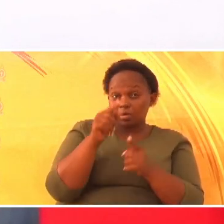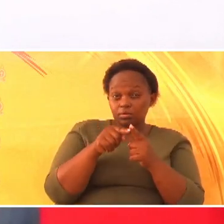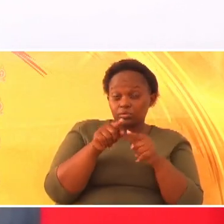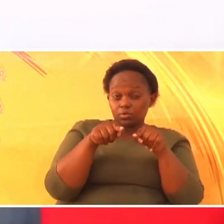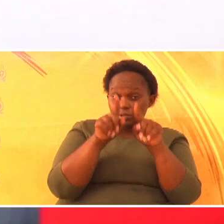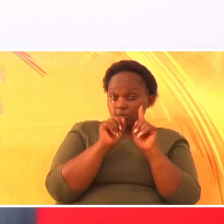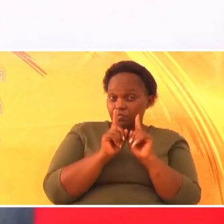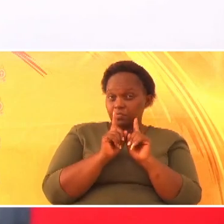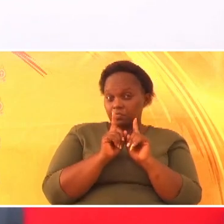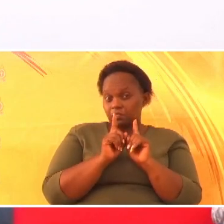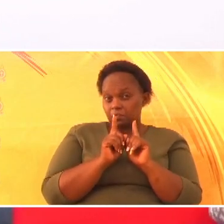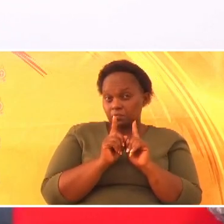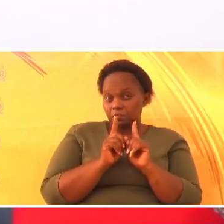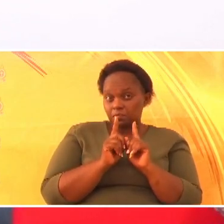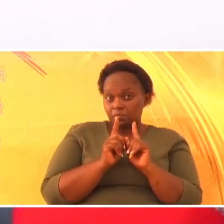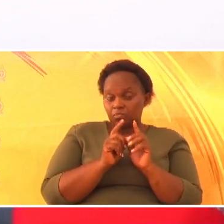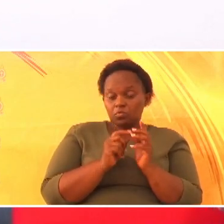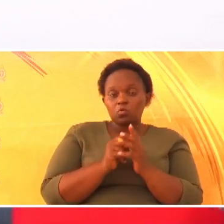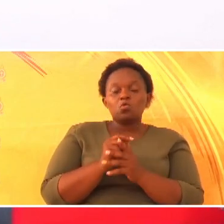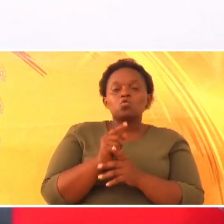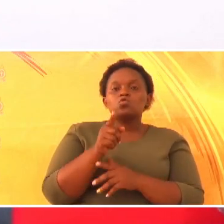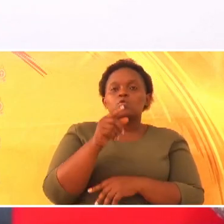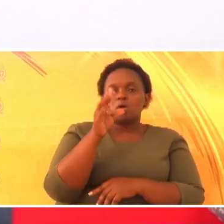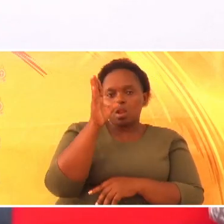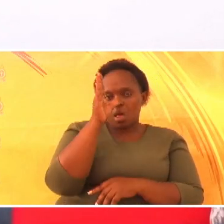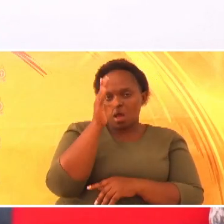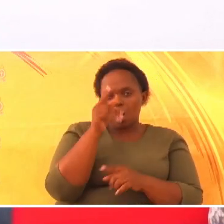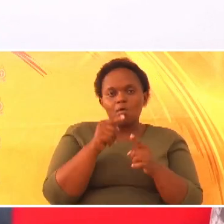Mwenyewe. Whom were you cheating?